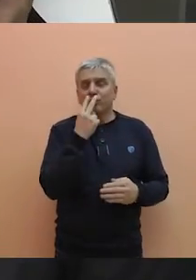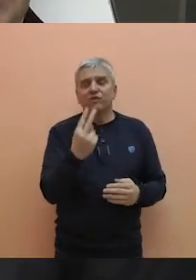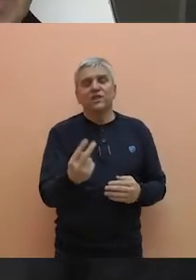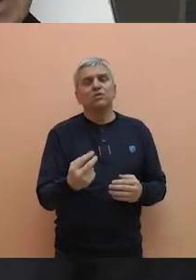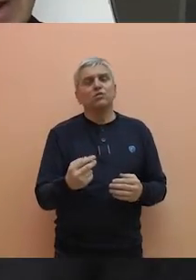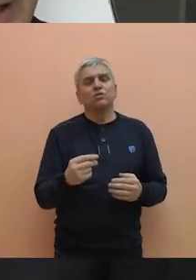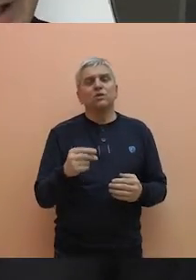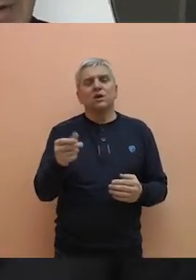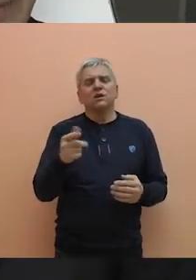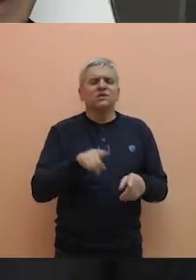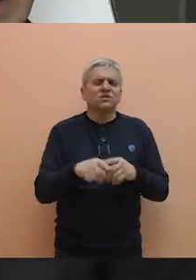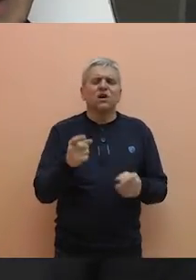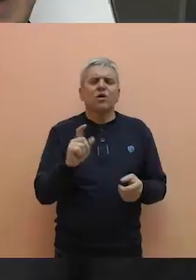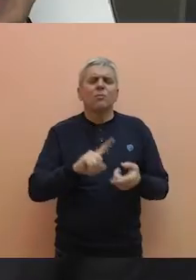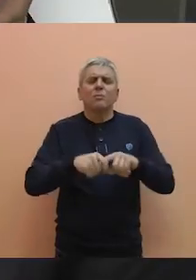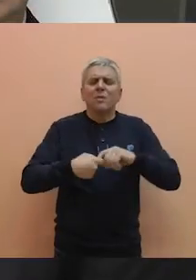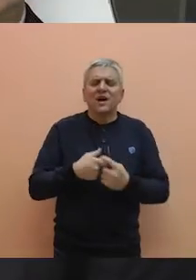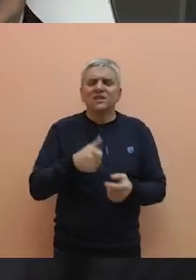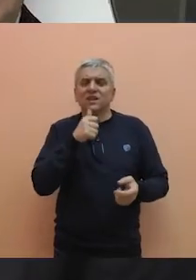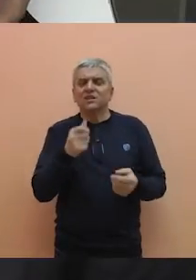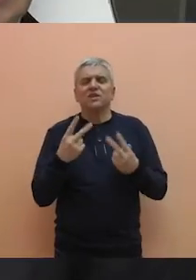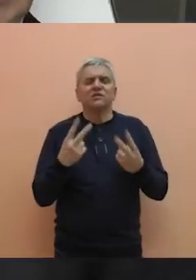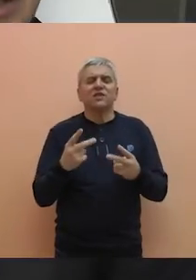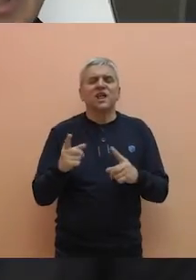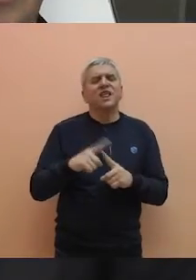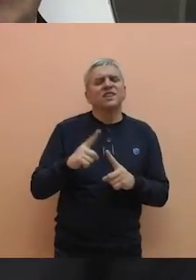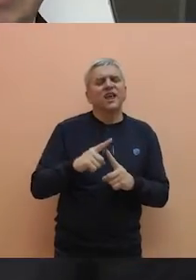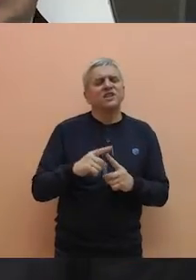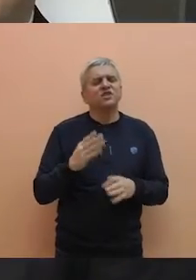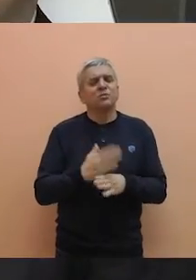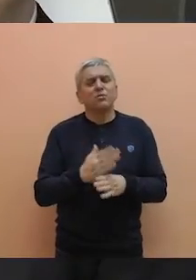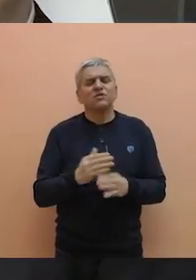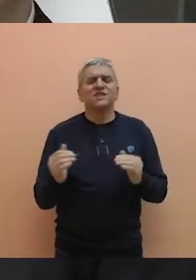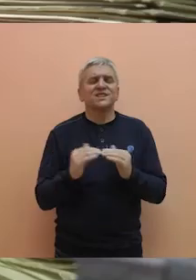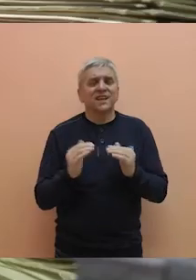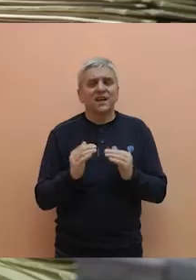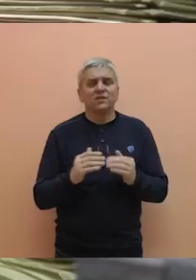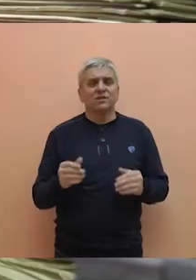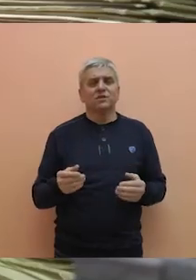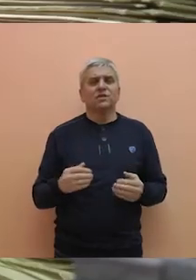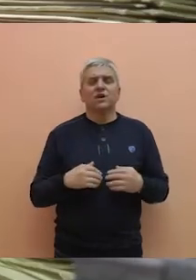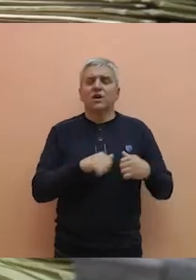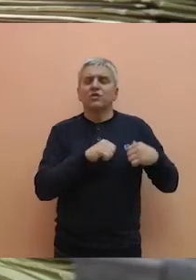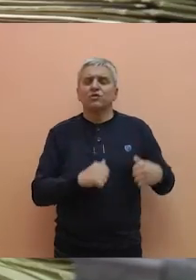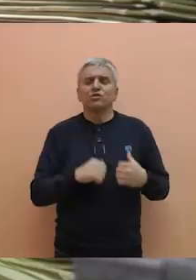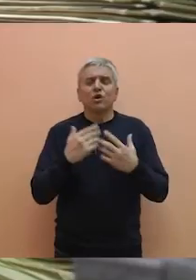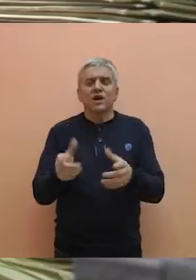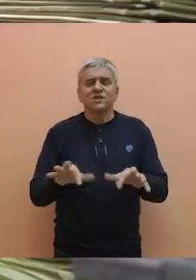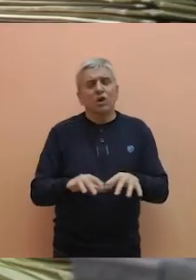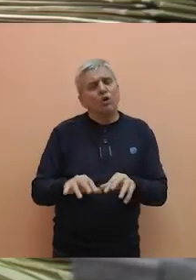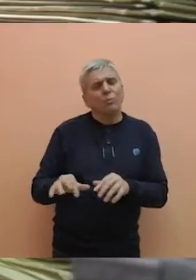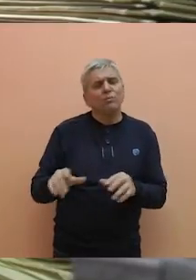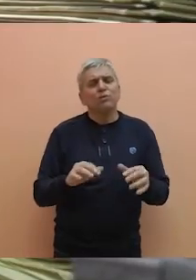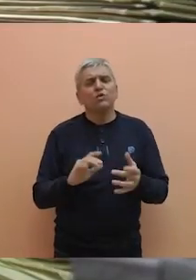pomoći kako materijalne, tako i neposredne tehničke pomoći i saradnje. Donacijom u vidu računara i opreme,